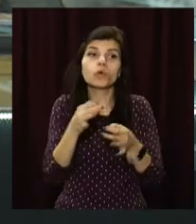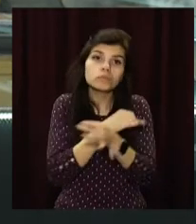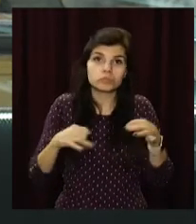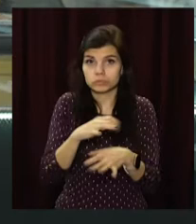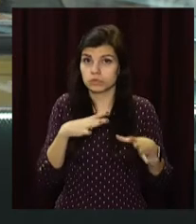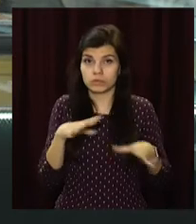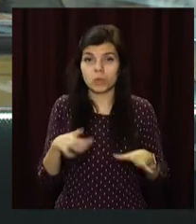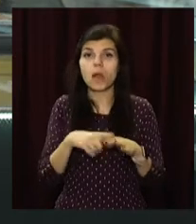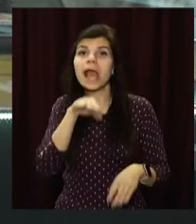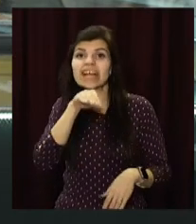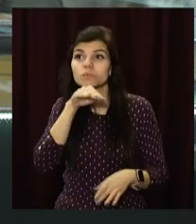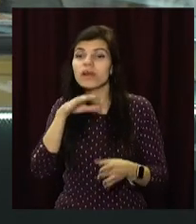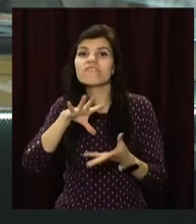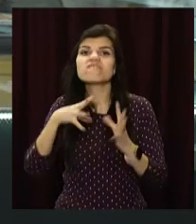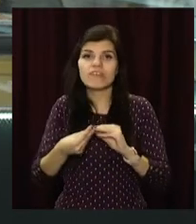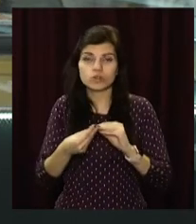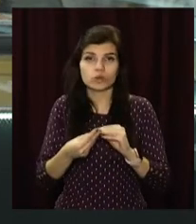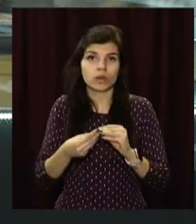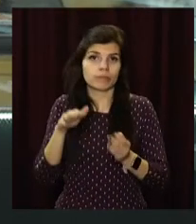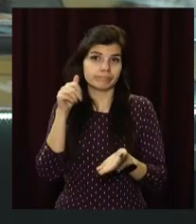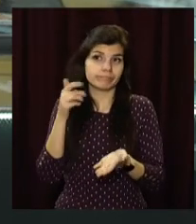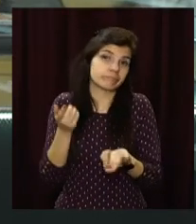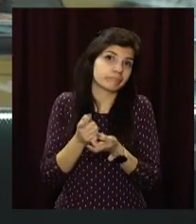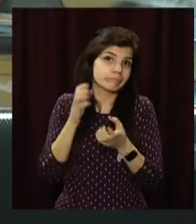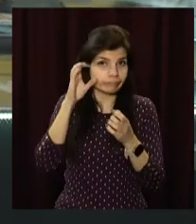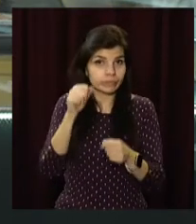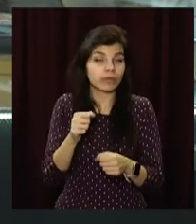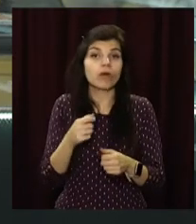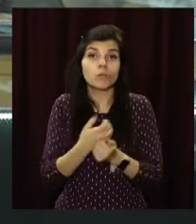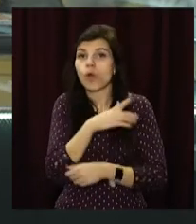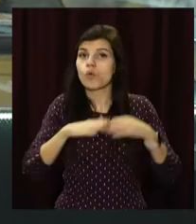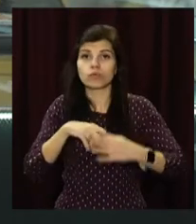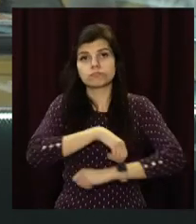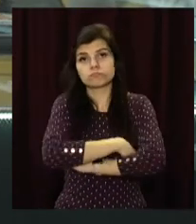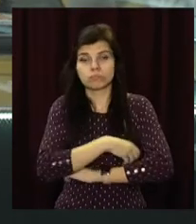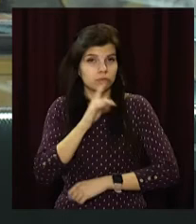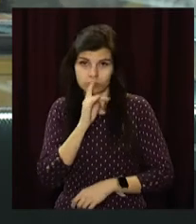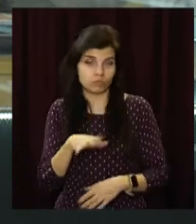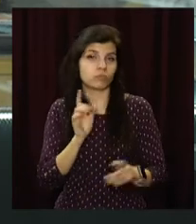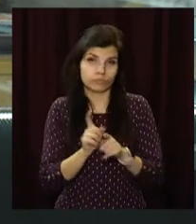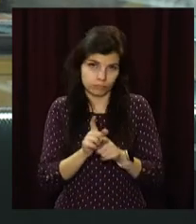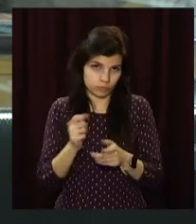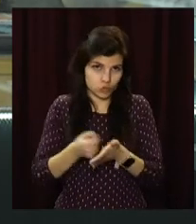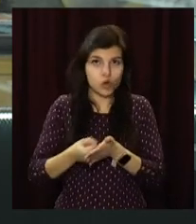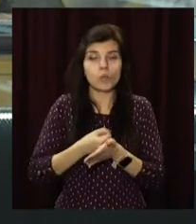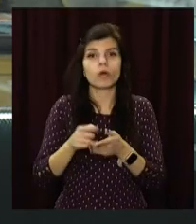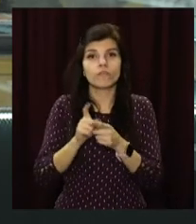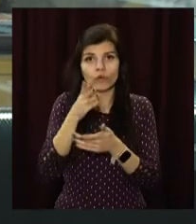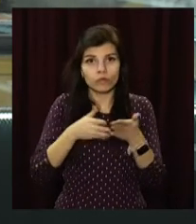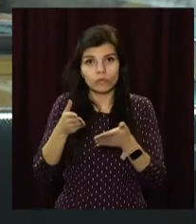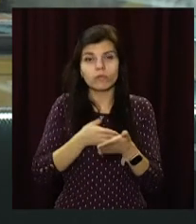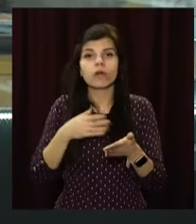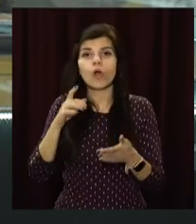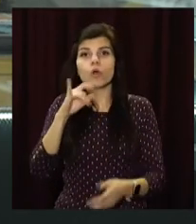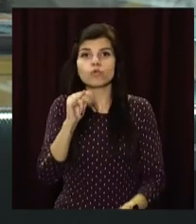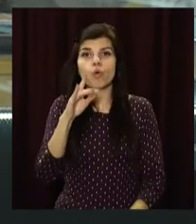висновки експертів проігнорували. Проте вони не сидітимуть, склавши руки. Вже розпочали позовну роботу і домагатимуться скасування виданого